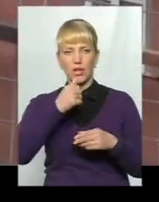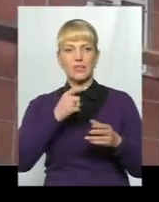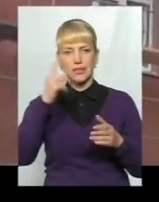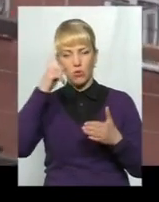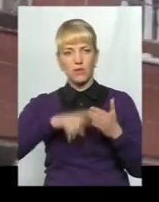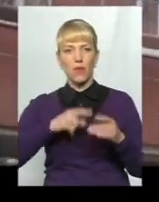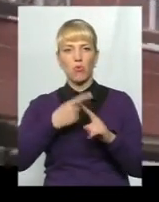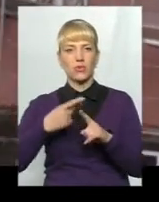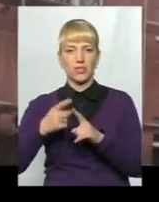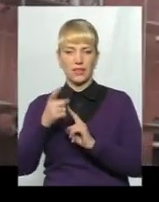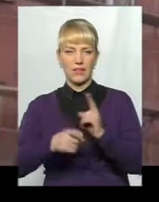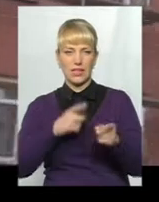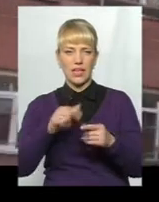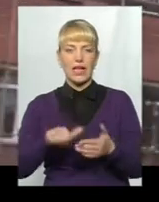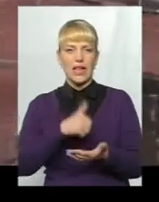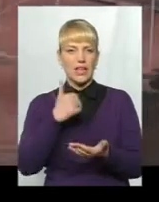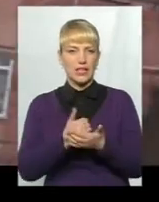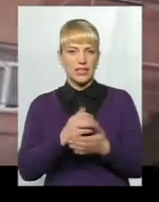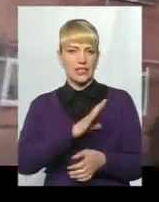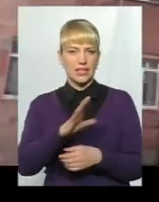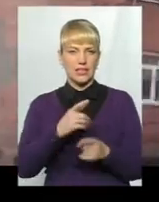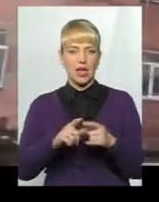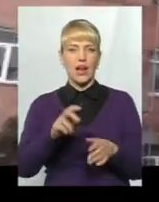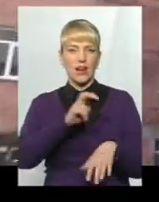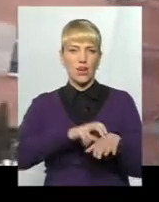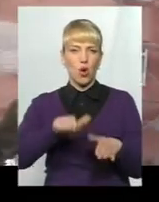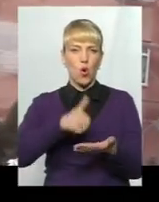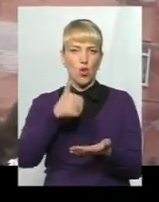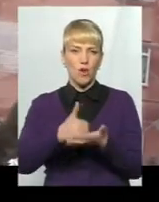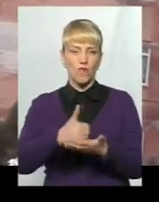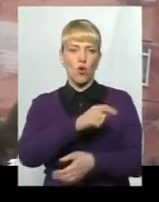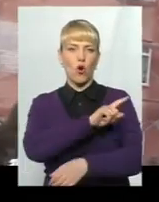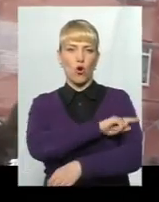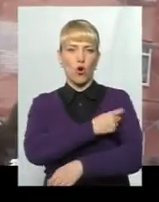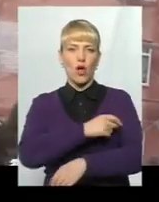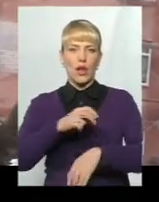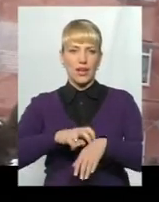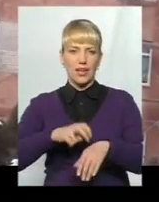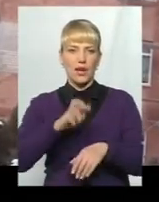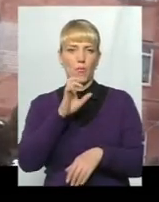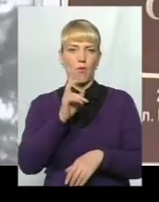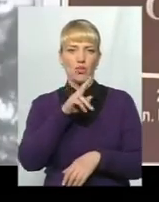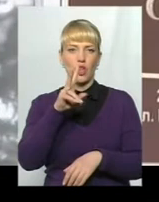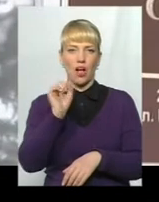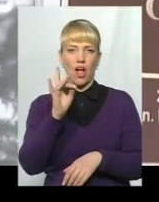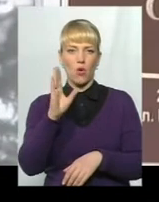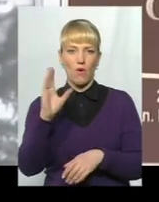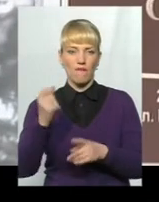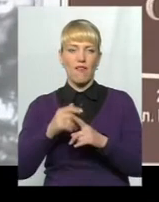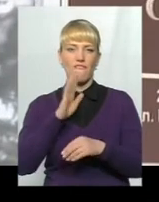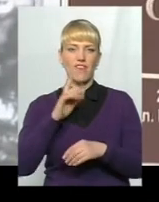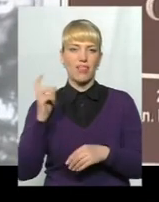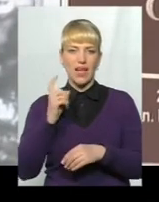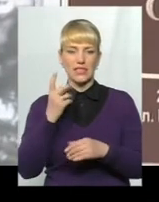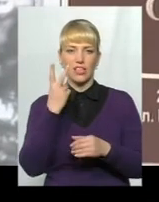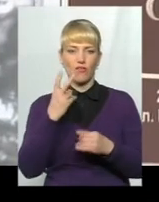Серед лідерів за статками – родина головного лікаря Хмельницького госпіталю для ветеранів Оксани Бочкарьової. Вона – власник двох